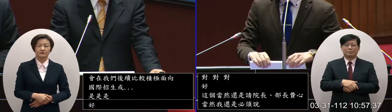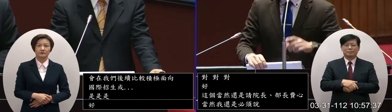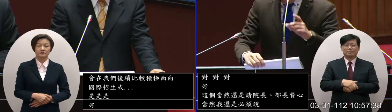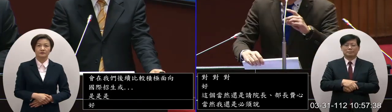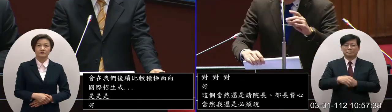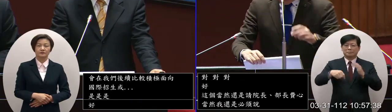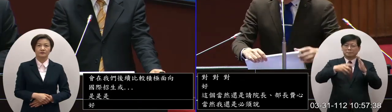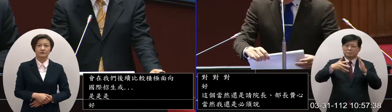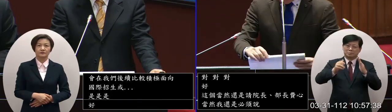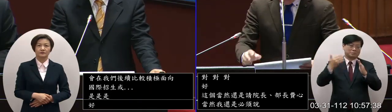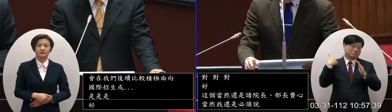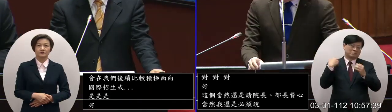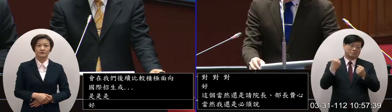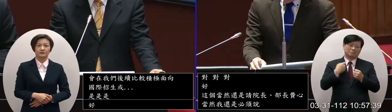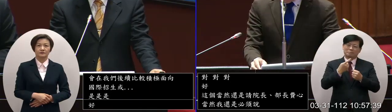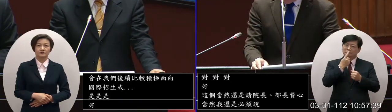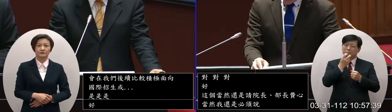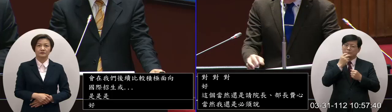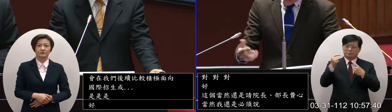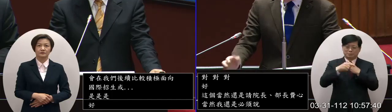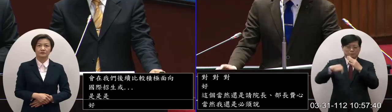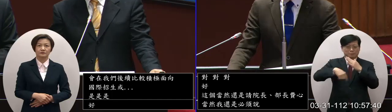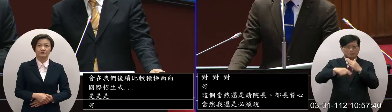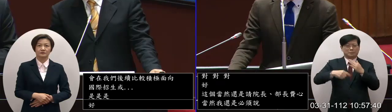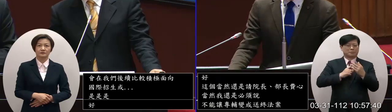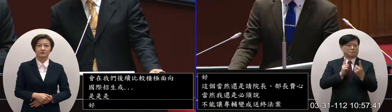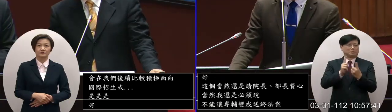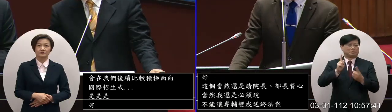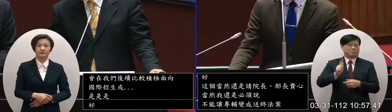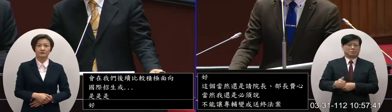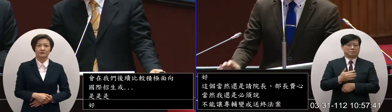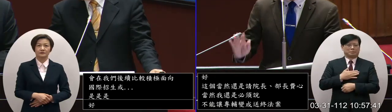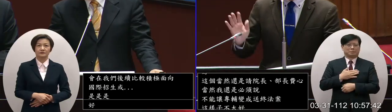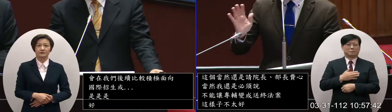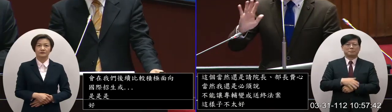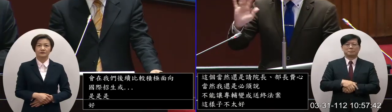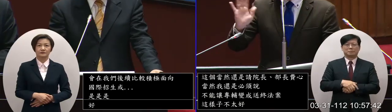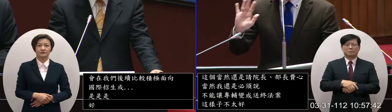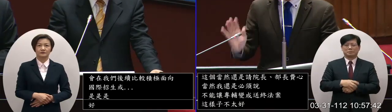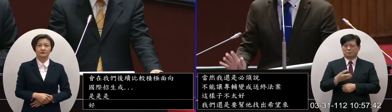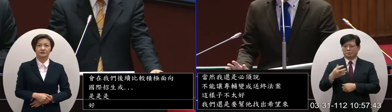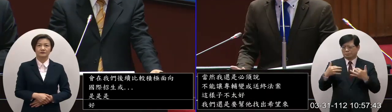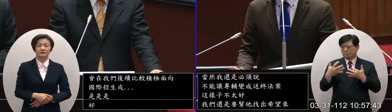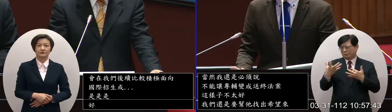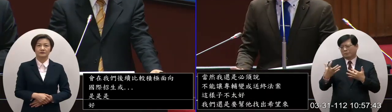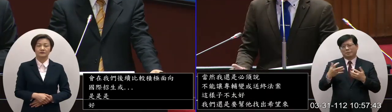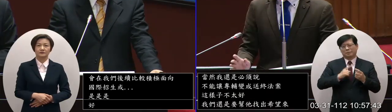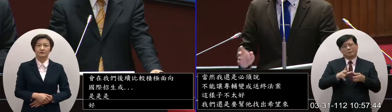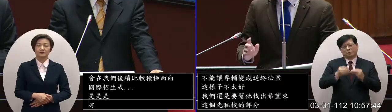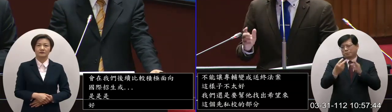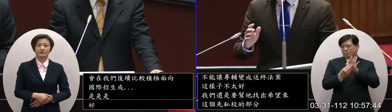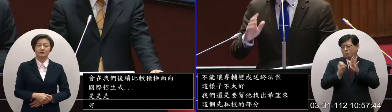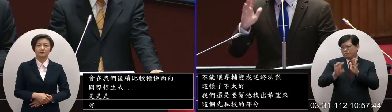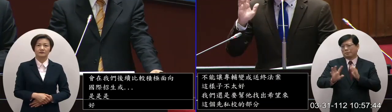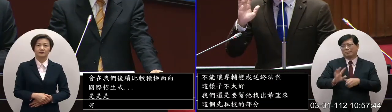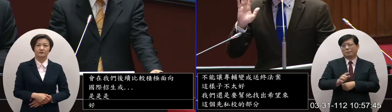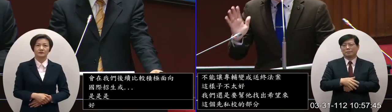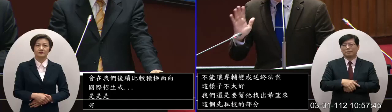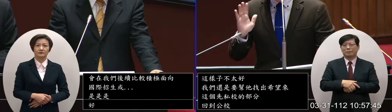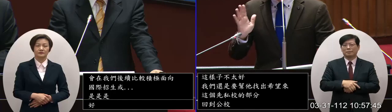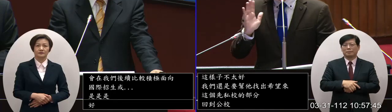當然院長在中研院當然您會更了解我覺得真的很多問題我都不用多點了其實